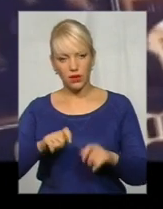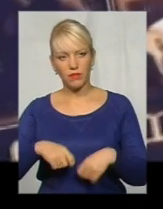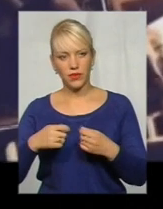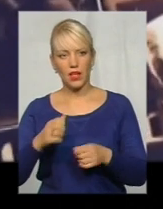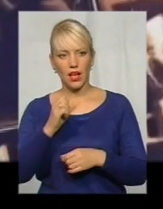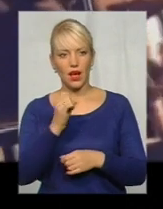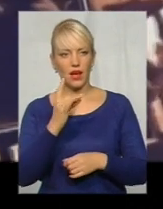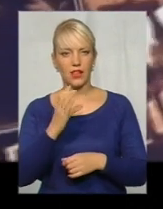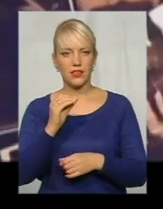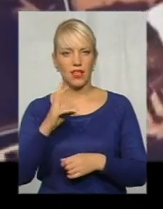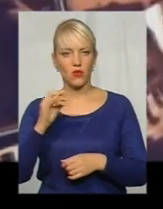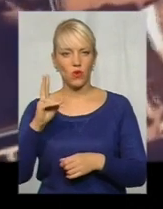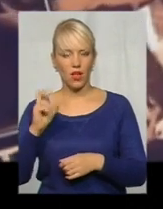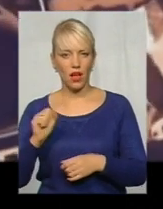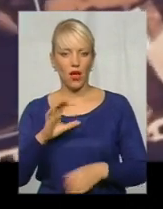Олександр.